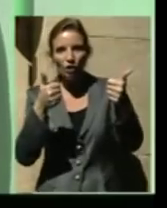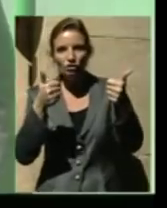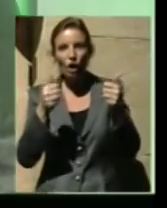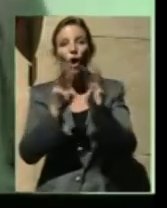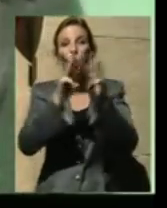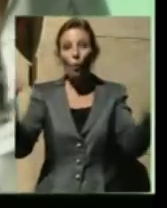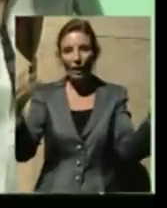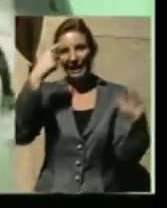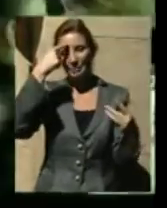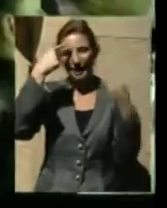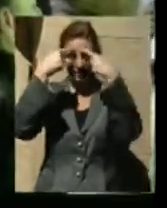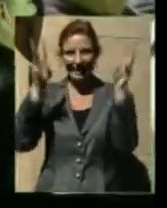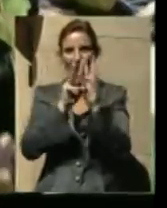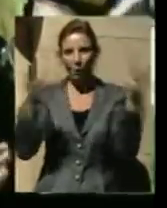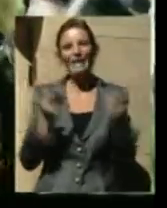crescere. Grazie.